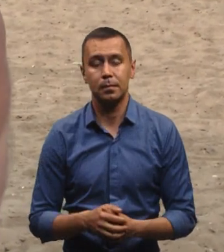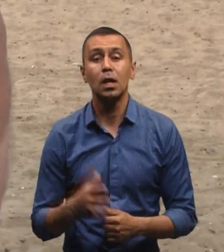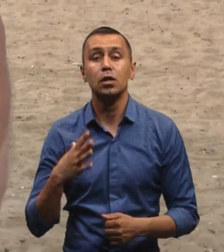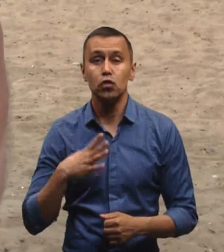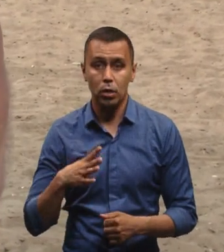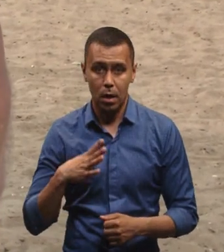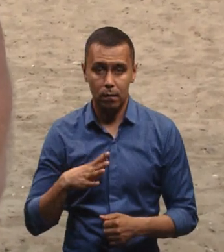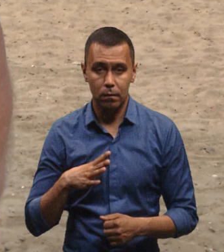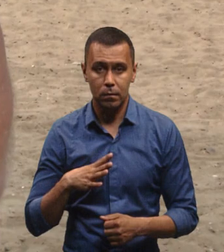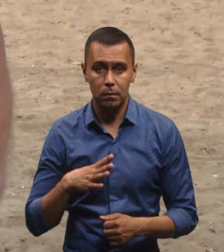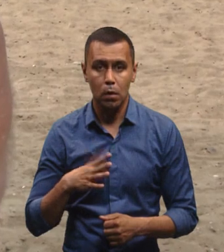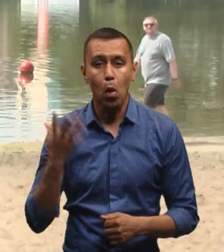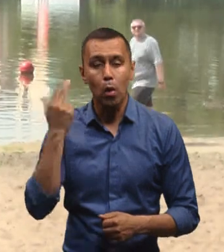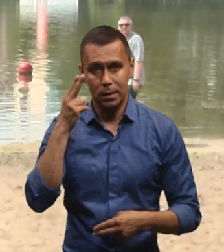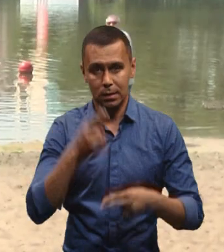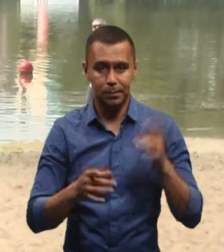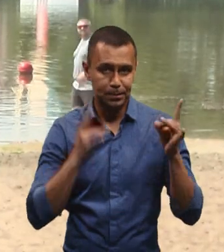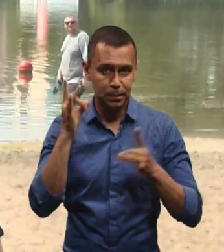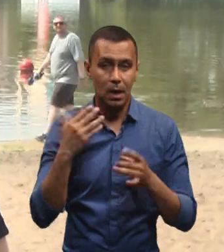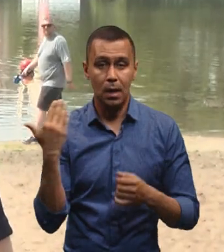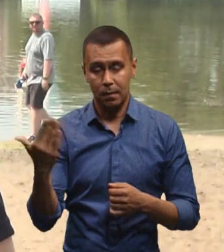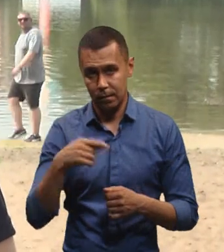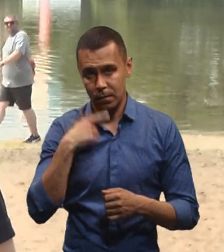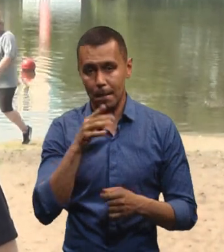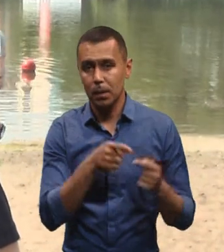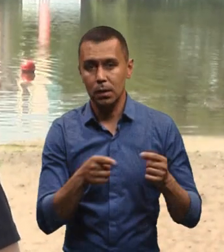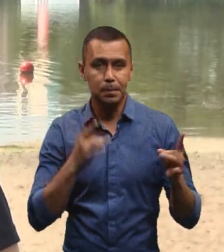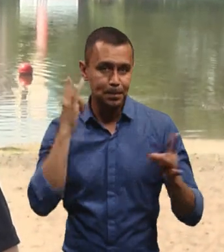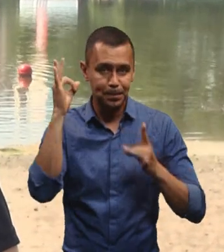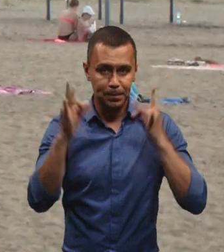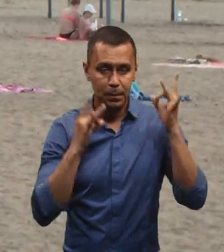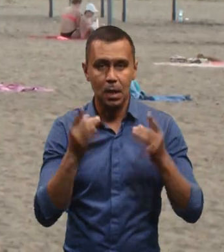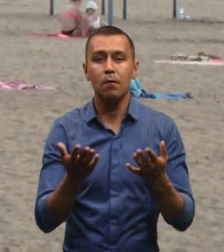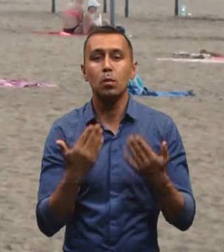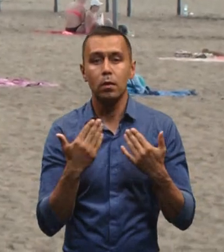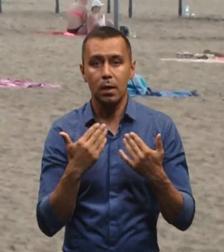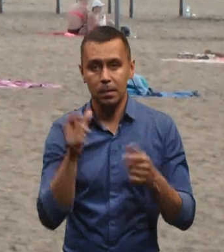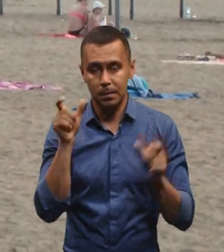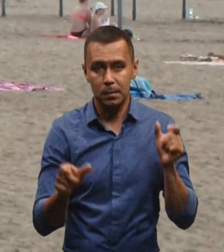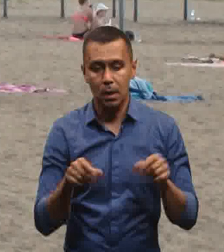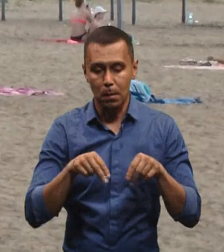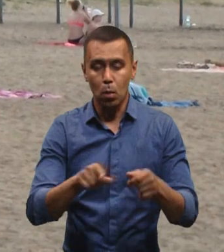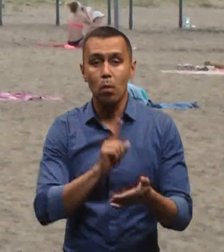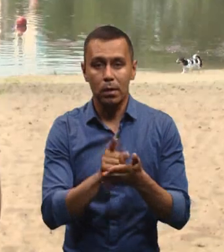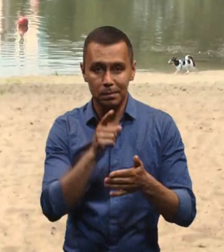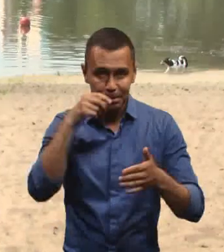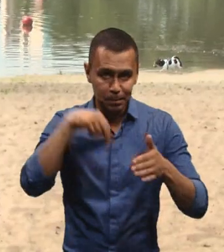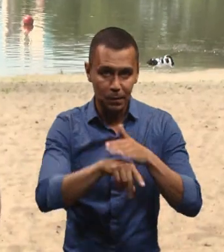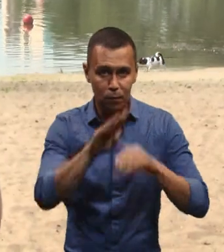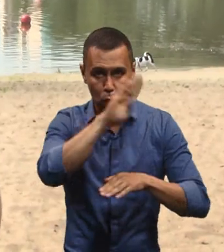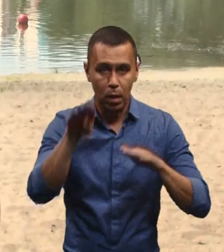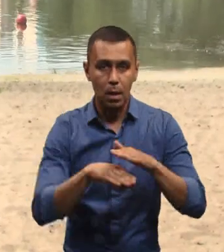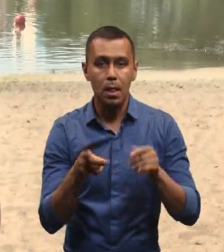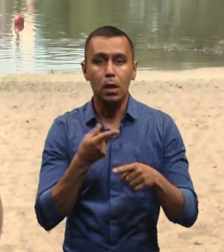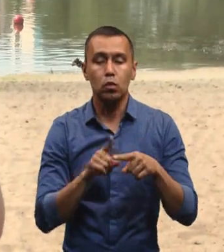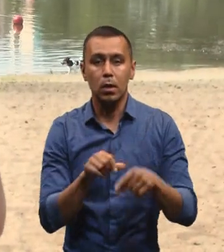чекав, чим кончиться. Вадим Зимний каже, під час повітряної тривоги відпочивальники з пляжу повинні пройти в укриття. Для цього